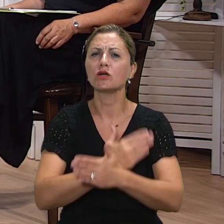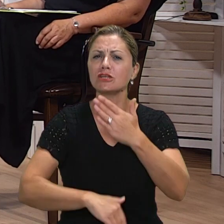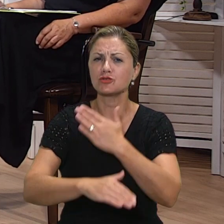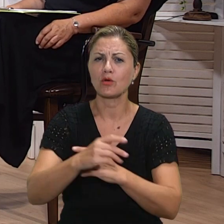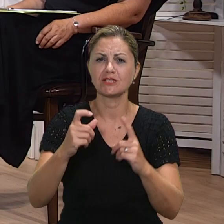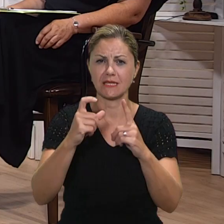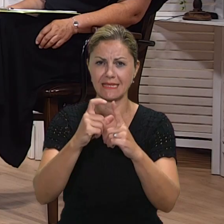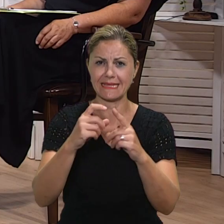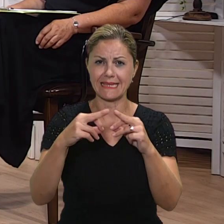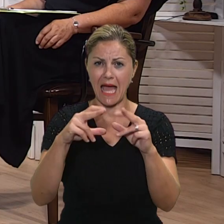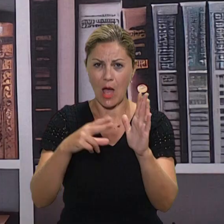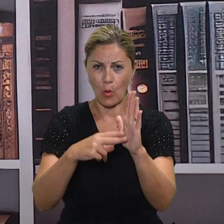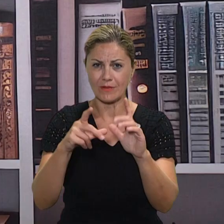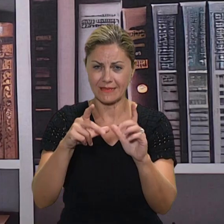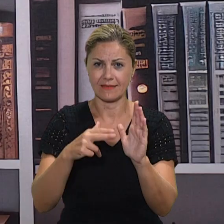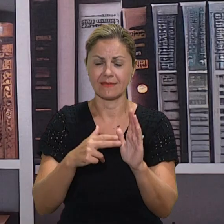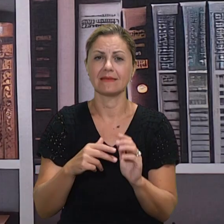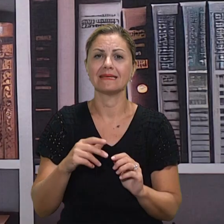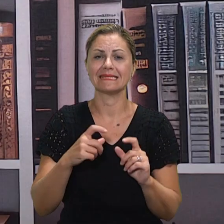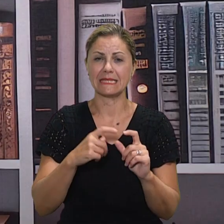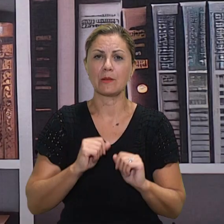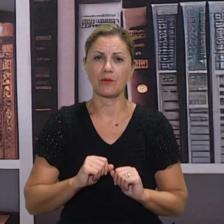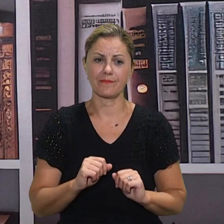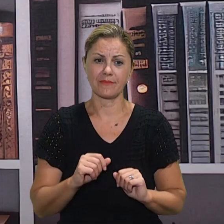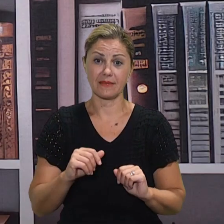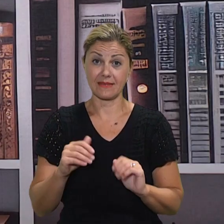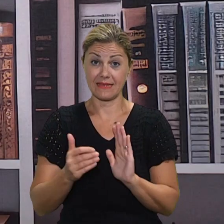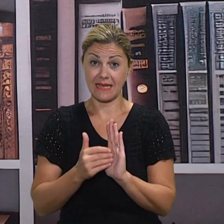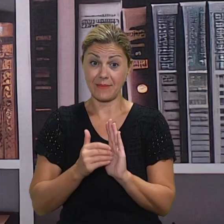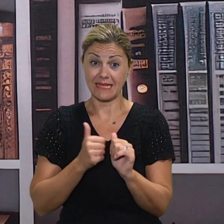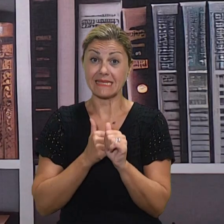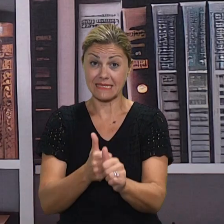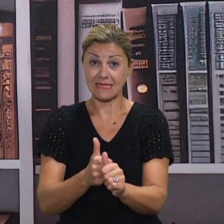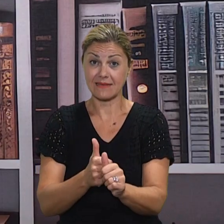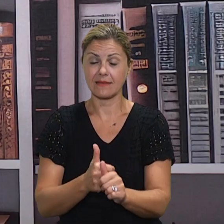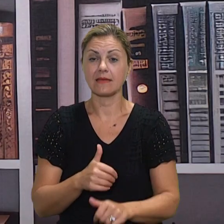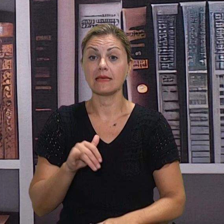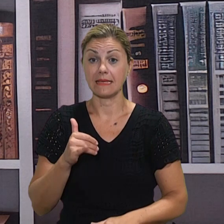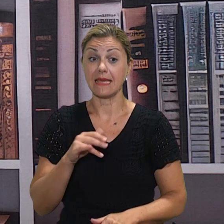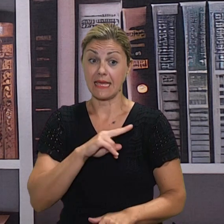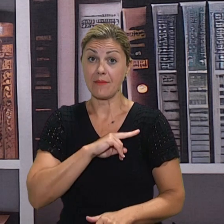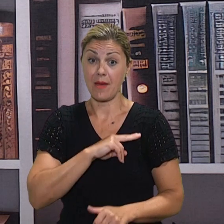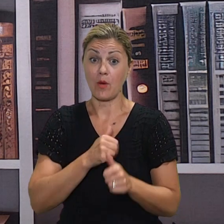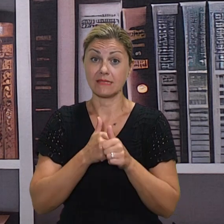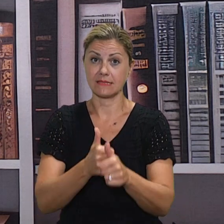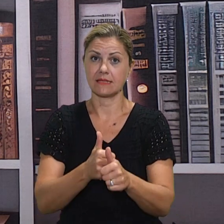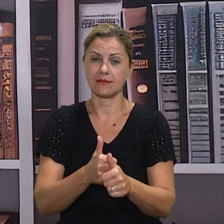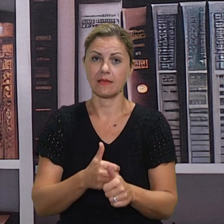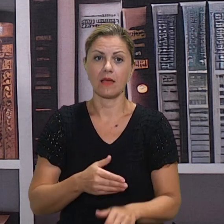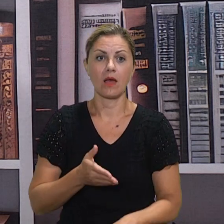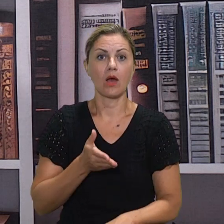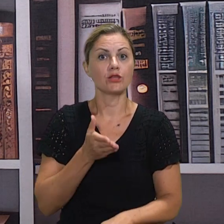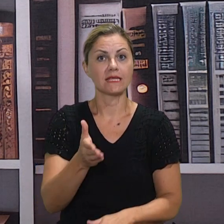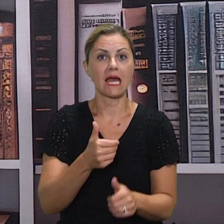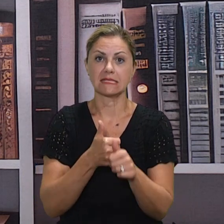za osobni asistentima. Tako je. Možda ljudi ne znaju ko su asistenti u nastavi, ali ja ih jednostavno